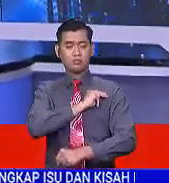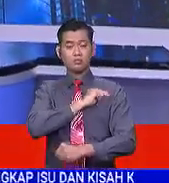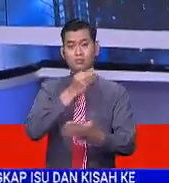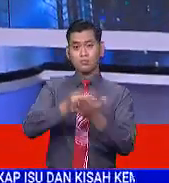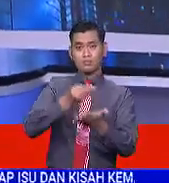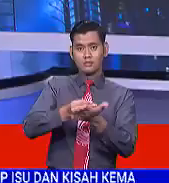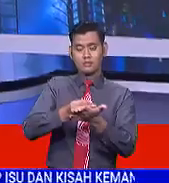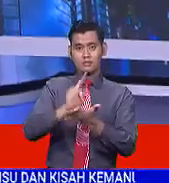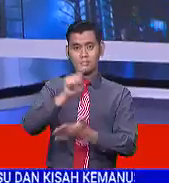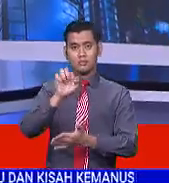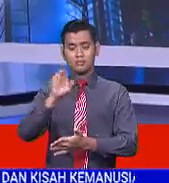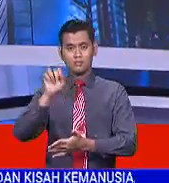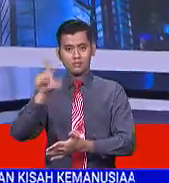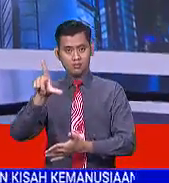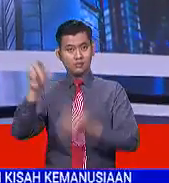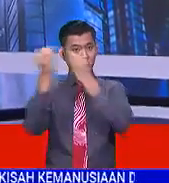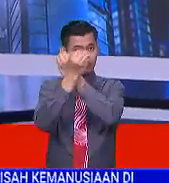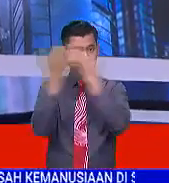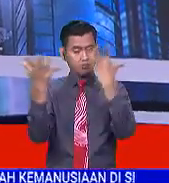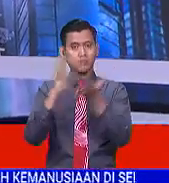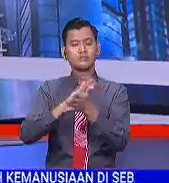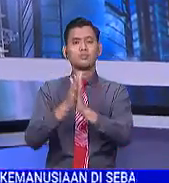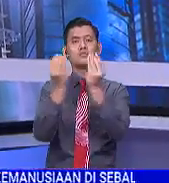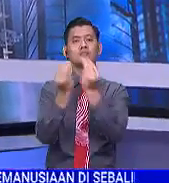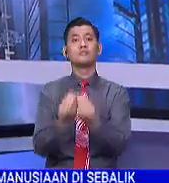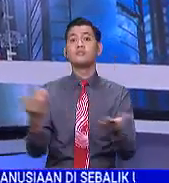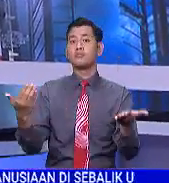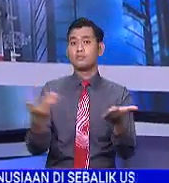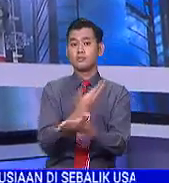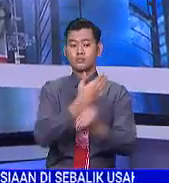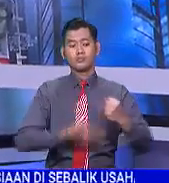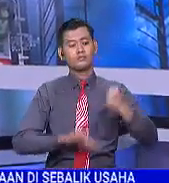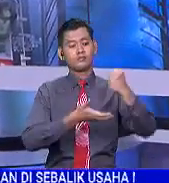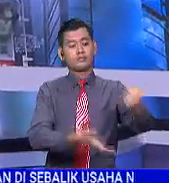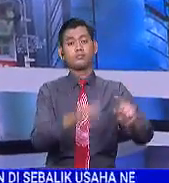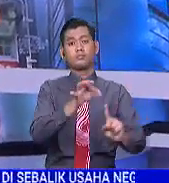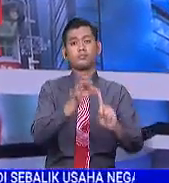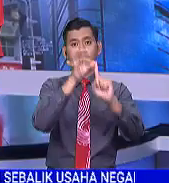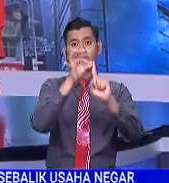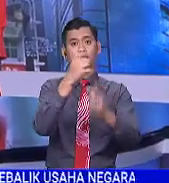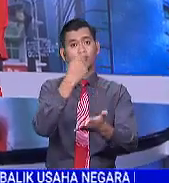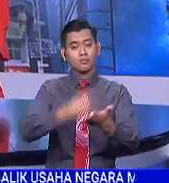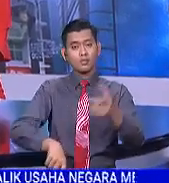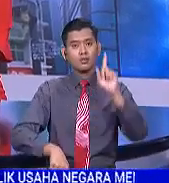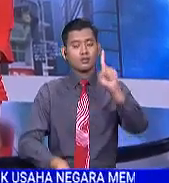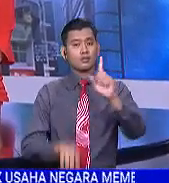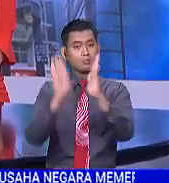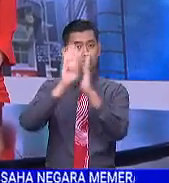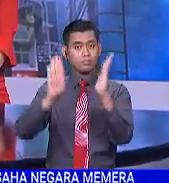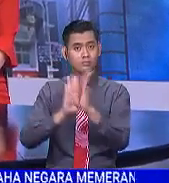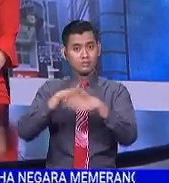Seri Zafrul Tengku Abdul Aziz berkata, ini menjadikan jumlah baharu peruntukan khas bernilai RM1 bilion.